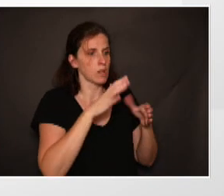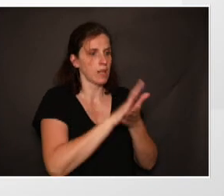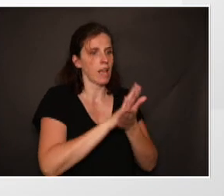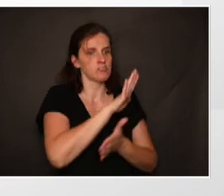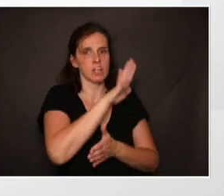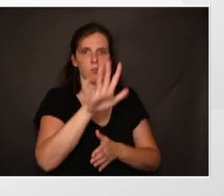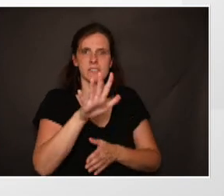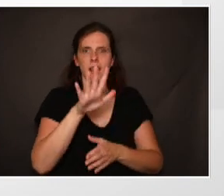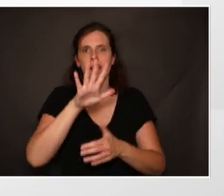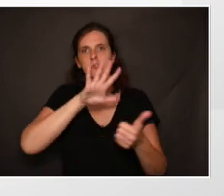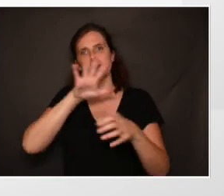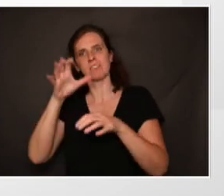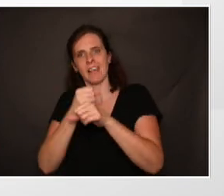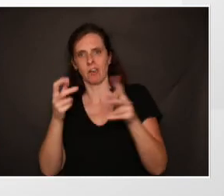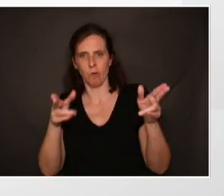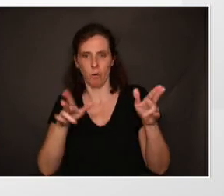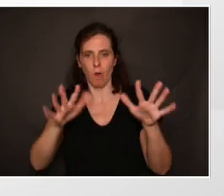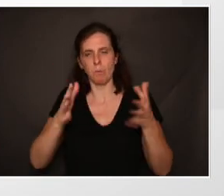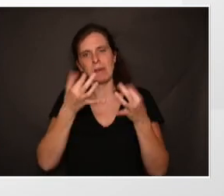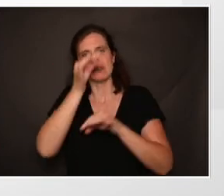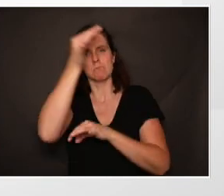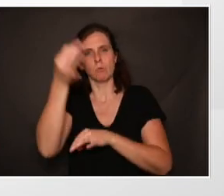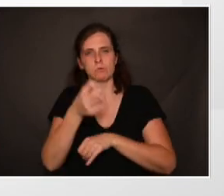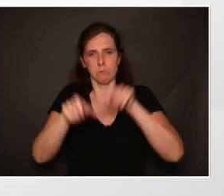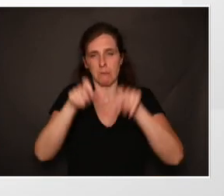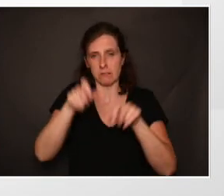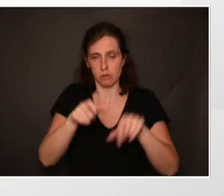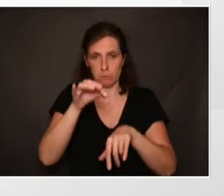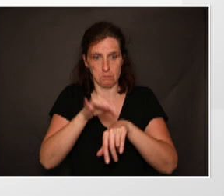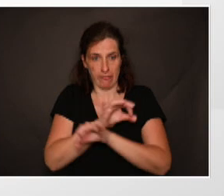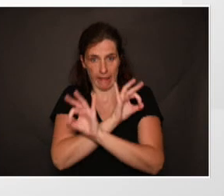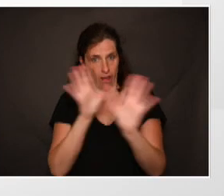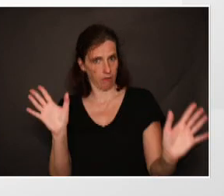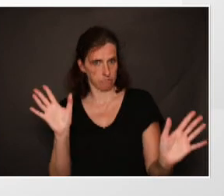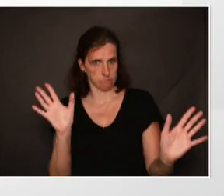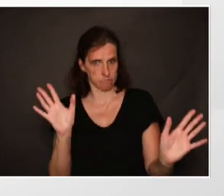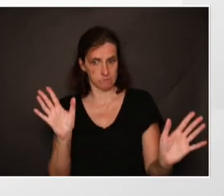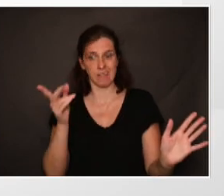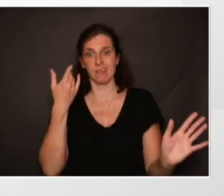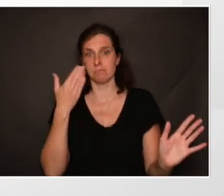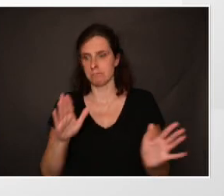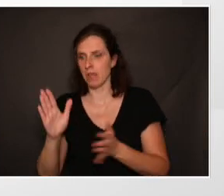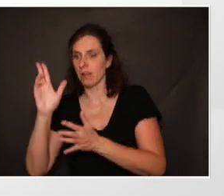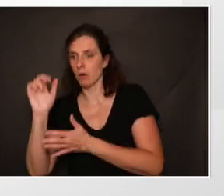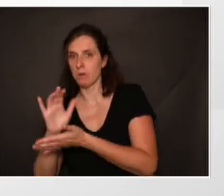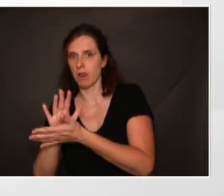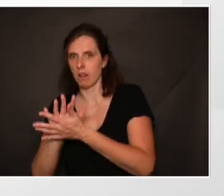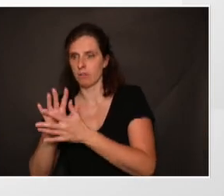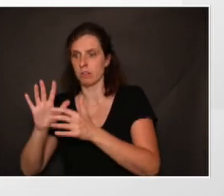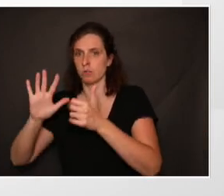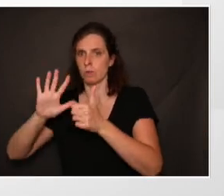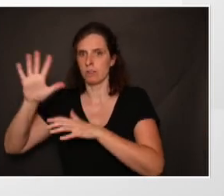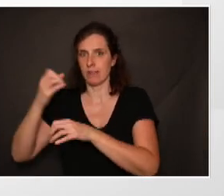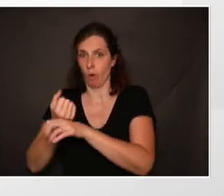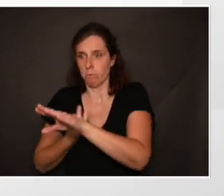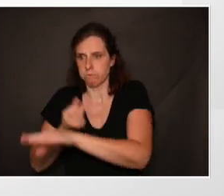65 ans, on a à peu près 10 % des personnes qui n'ont aucune maladie, en revanche, à partir de plus de 65